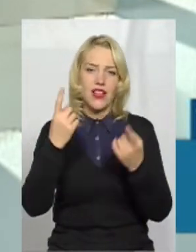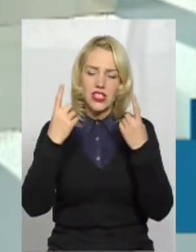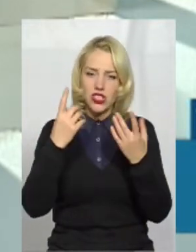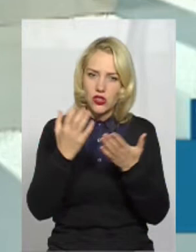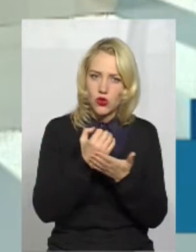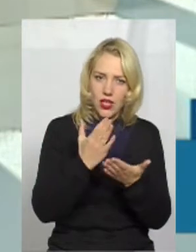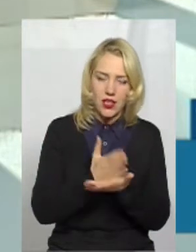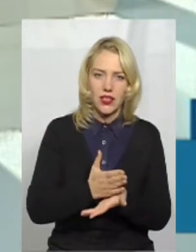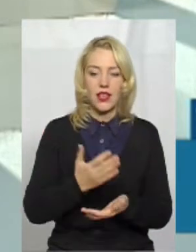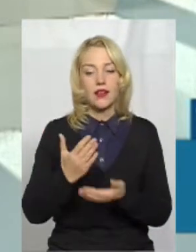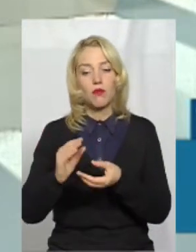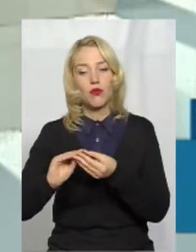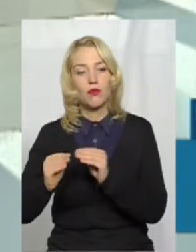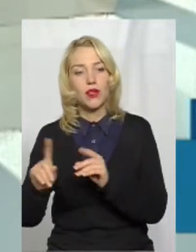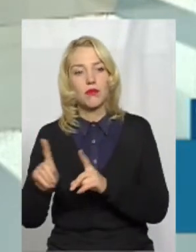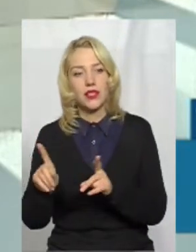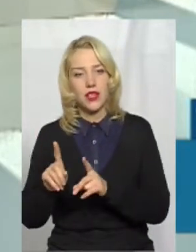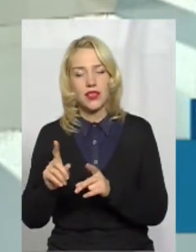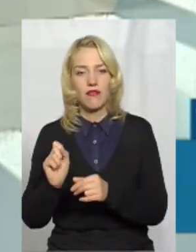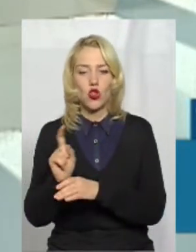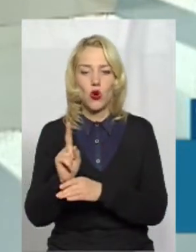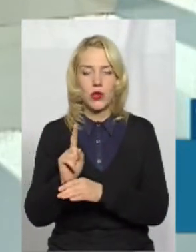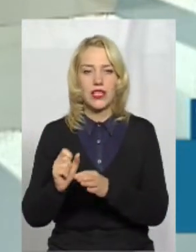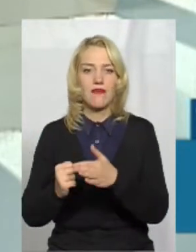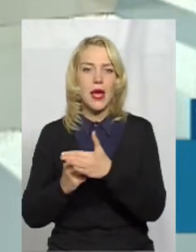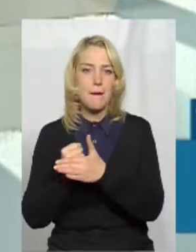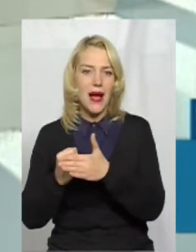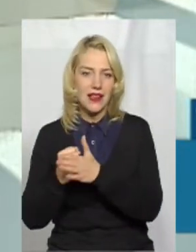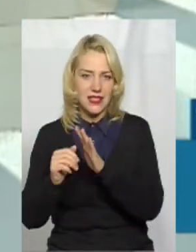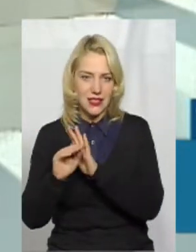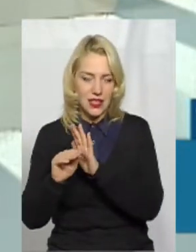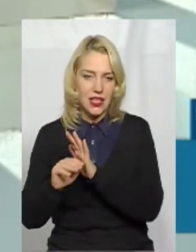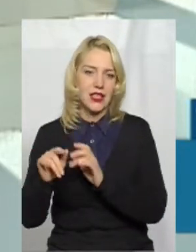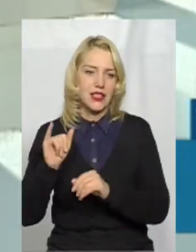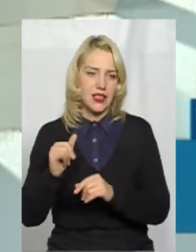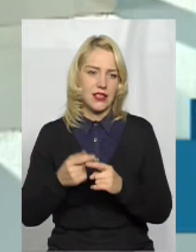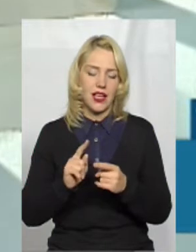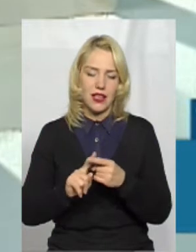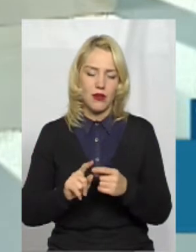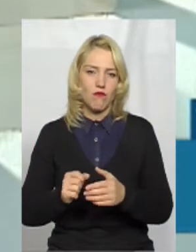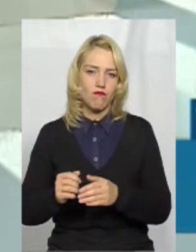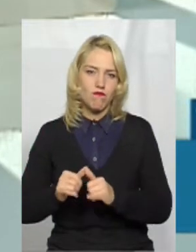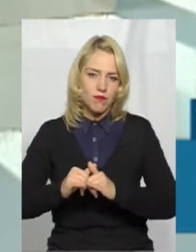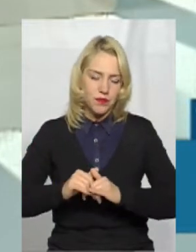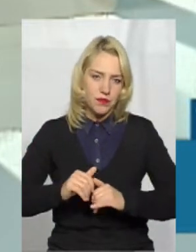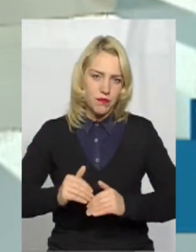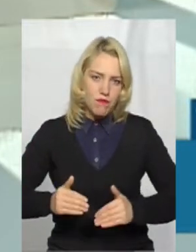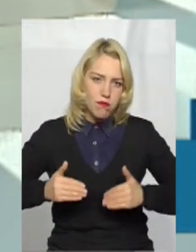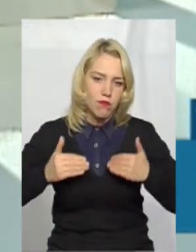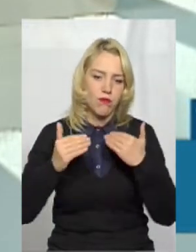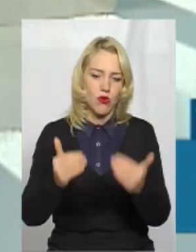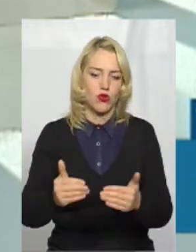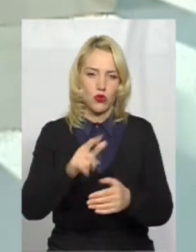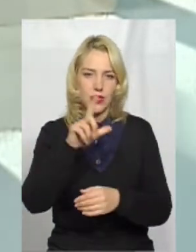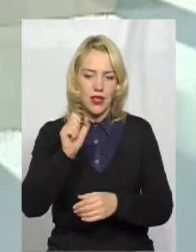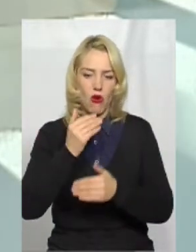звичайно, проблеми, які криються і в нормативній базі, і, звичайно, такий поштовх за останніх три роки, як у нас в